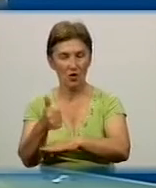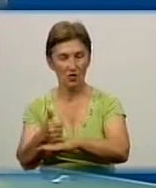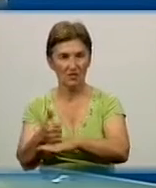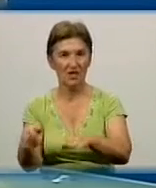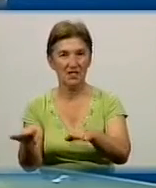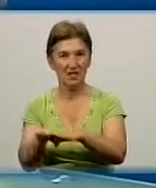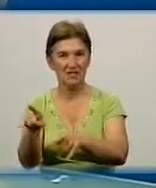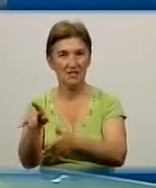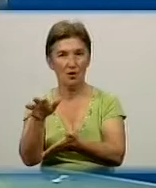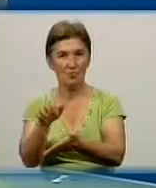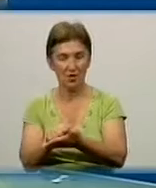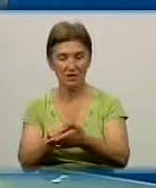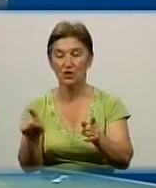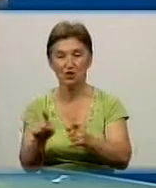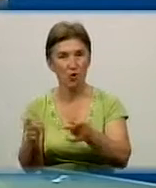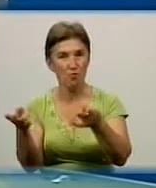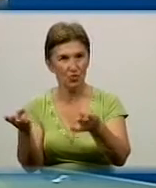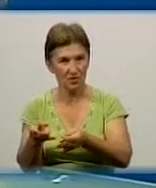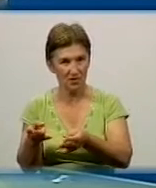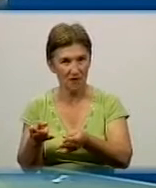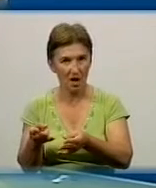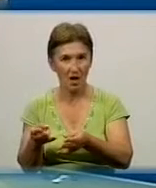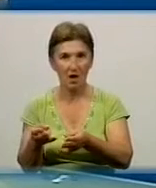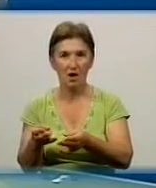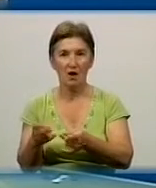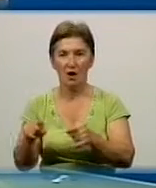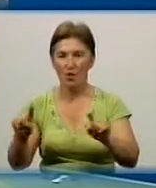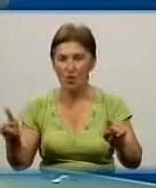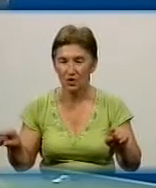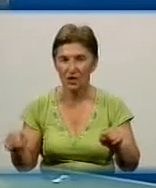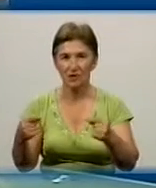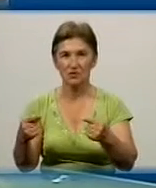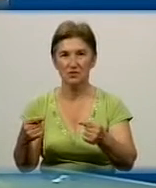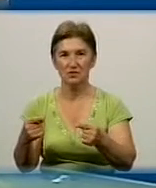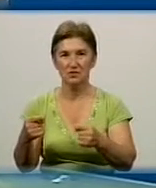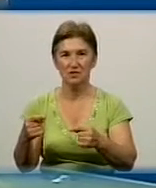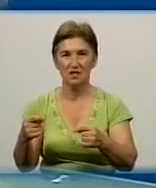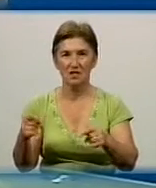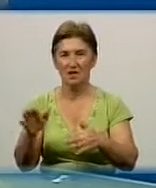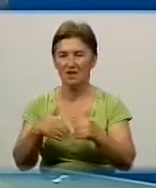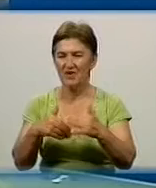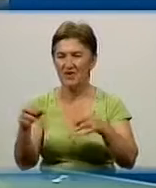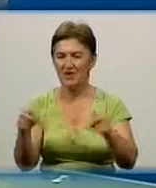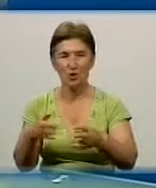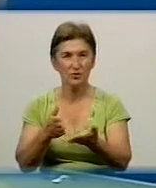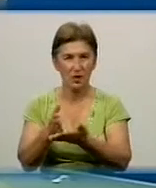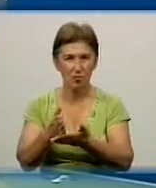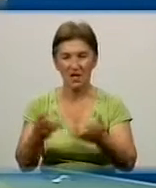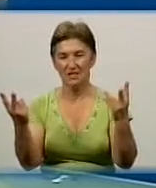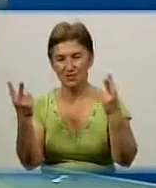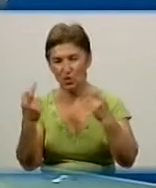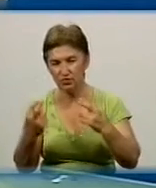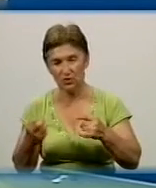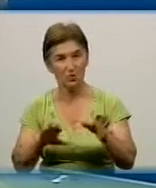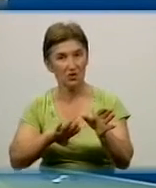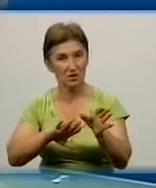рівня займається тим, чим потрібен за своїм фахом. Це організує там кваліфікувальні операції, там обстеження і таке